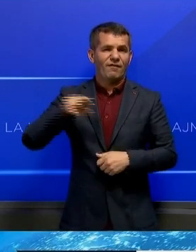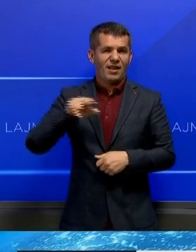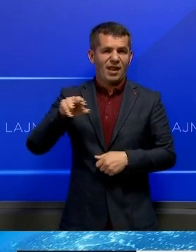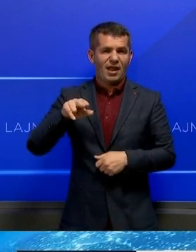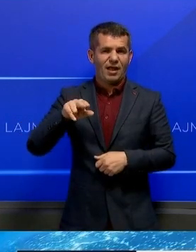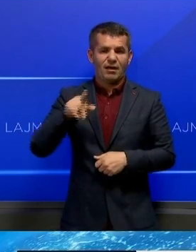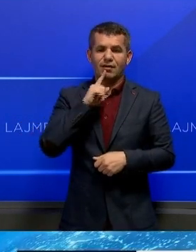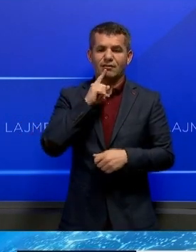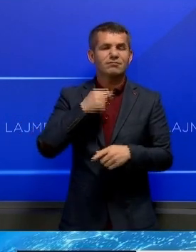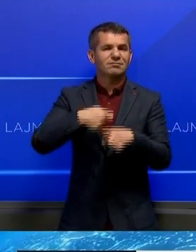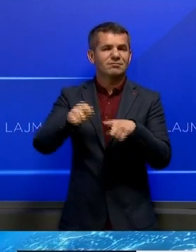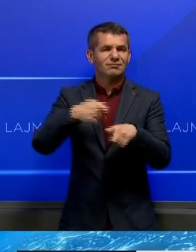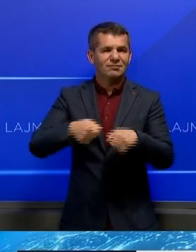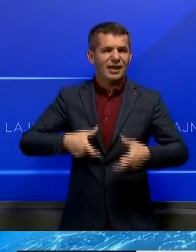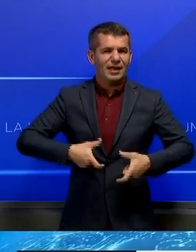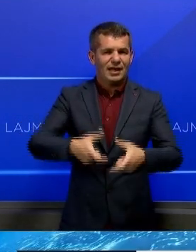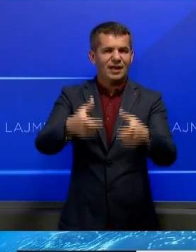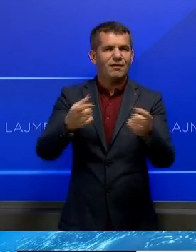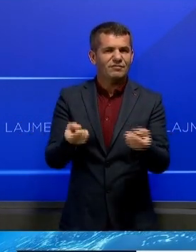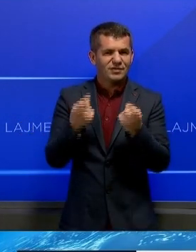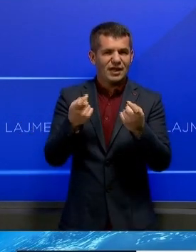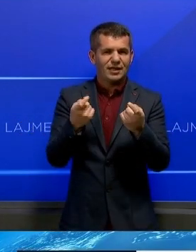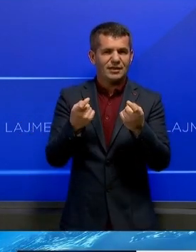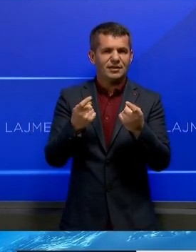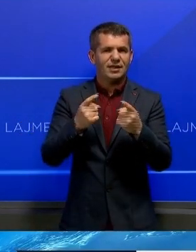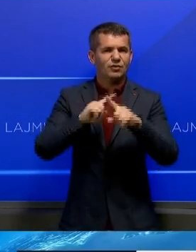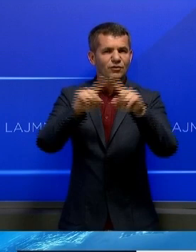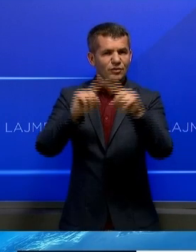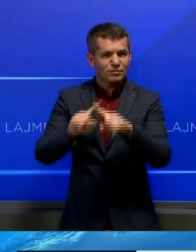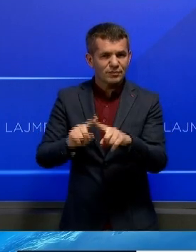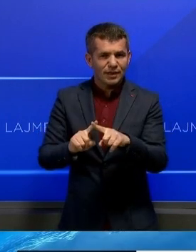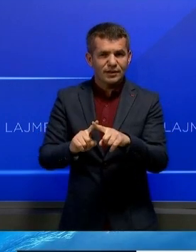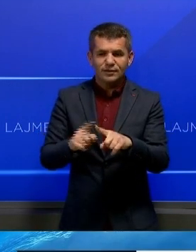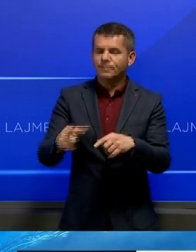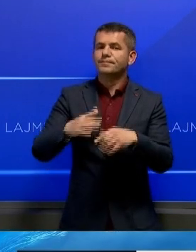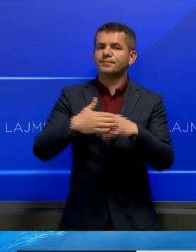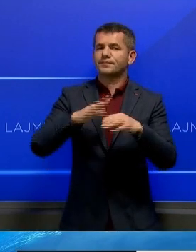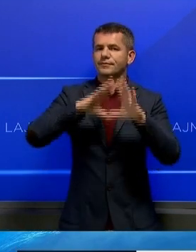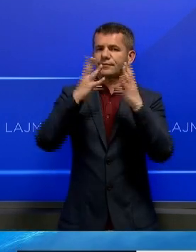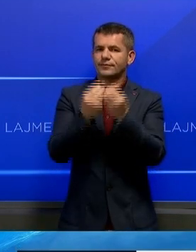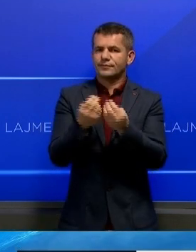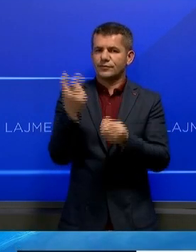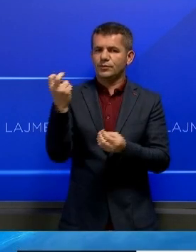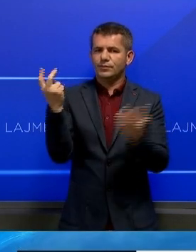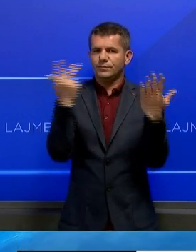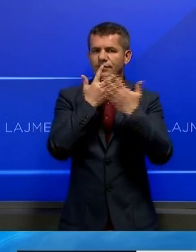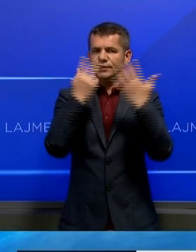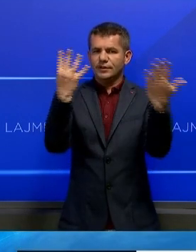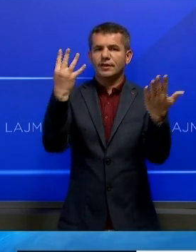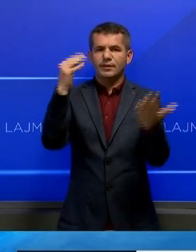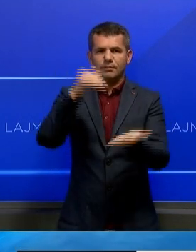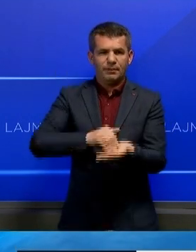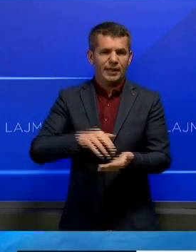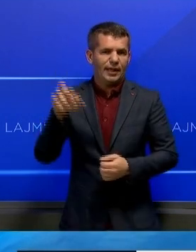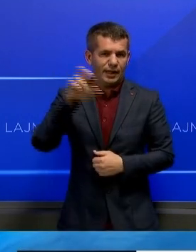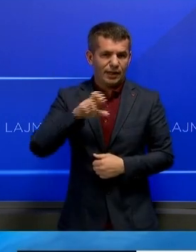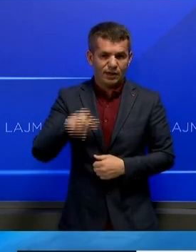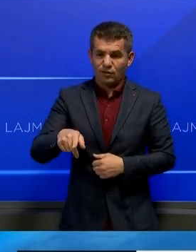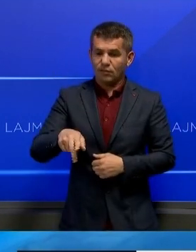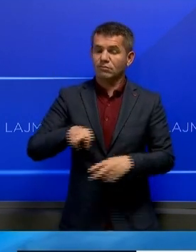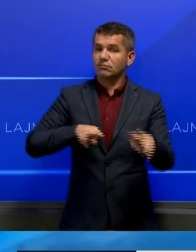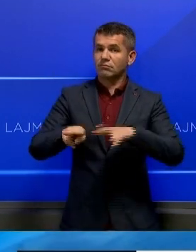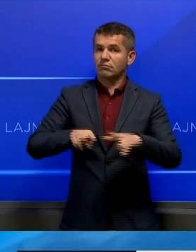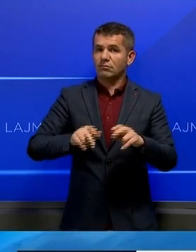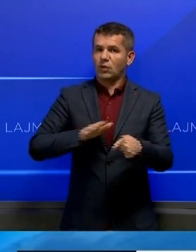ndërtimin e kanalizimit për fshatrat sërsh dhe ljubosht në vler prej 289.000 euro. Aktë akuza